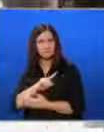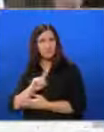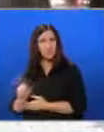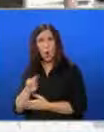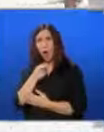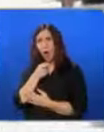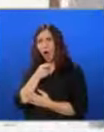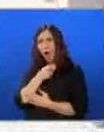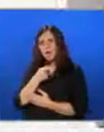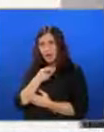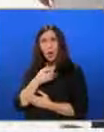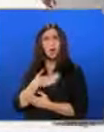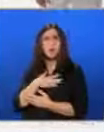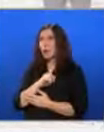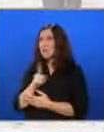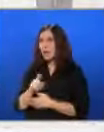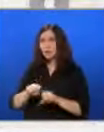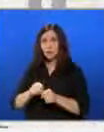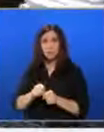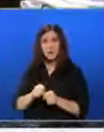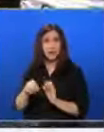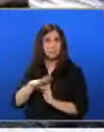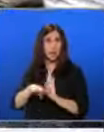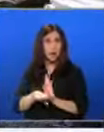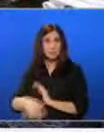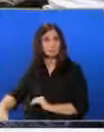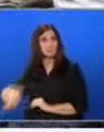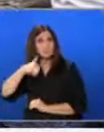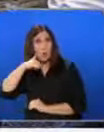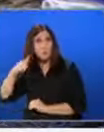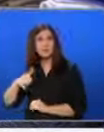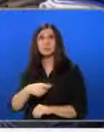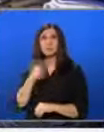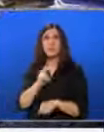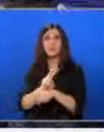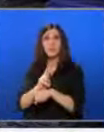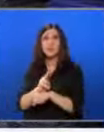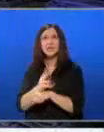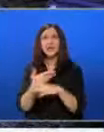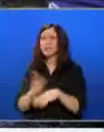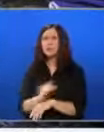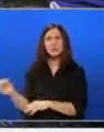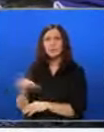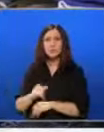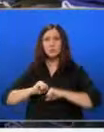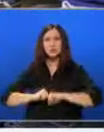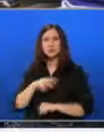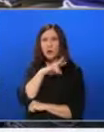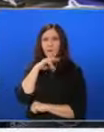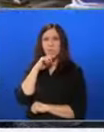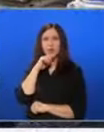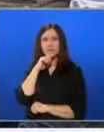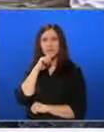ако има някой да нарушава реда, обажда ми са на 112. Винаги идват от общинска